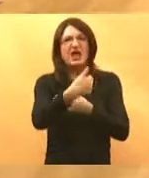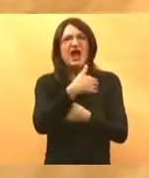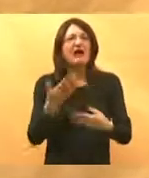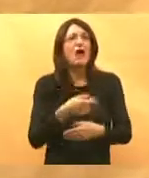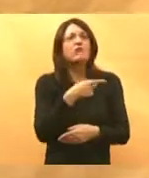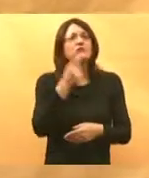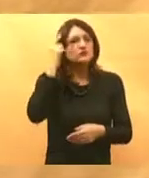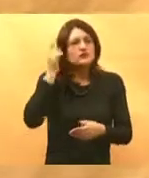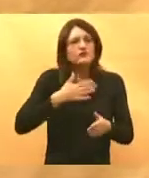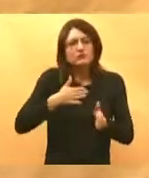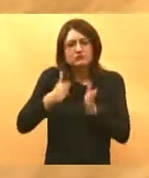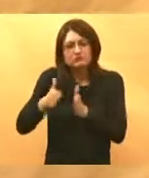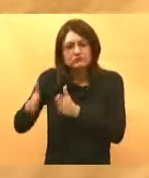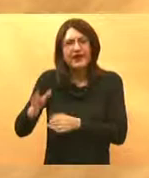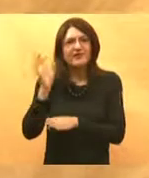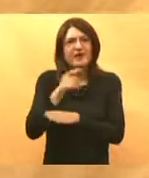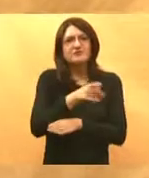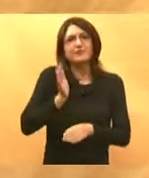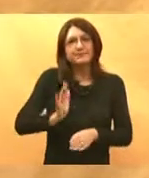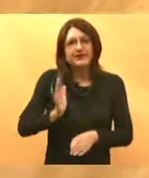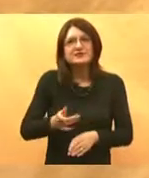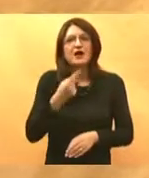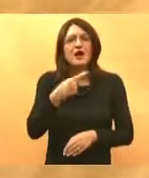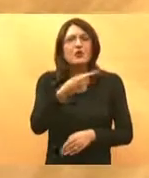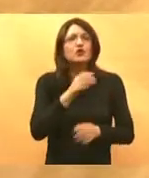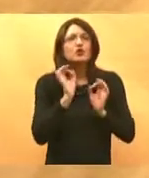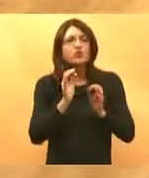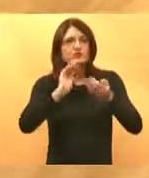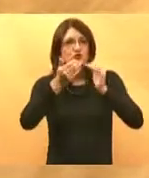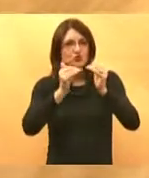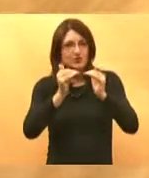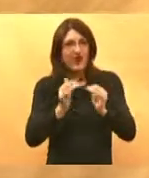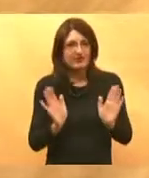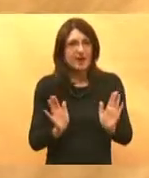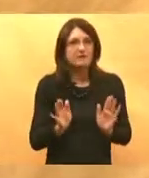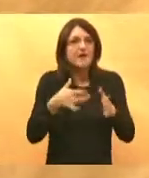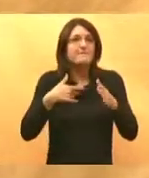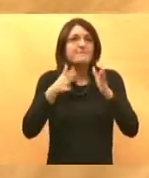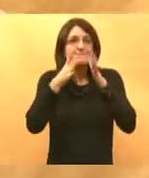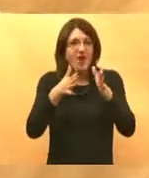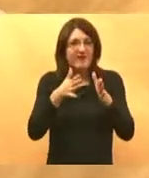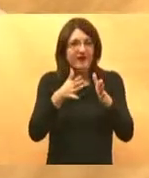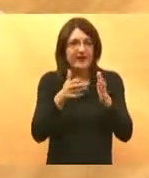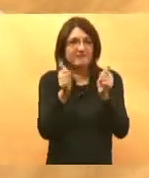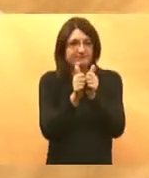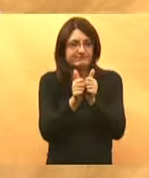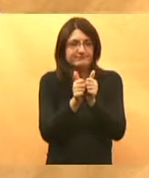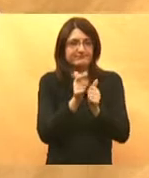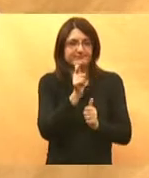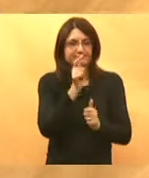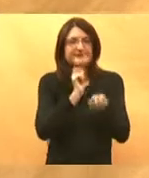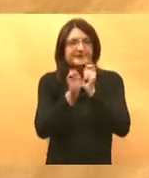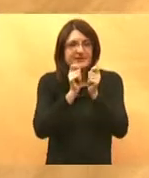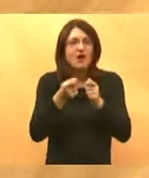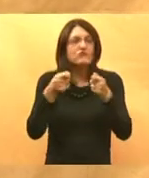uzimate svoju kroničnu terapiju kulturni ste možemo imamo jedan transfer dobar odnos od povjerenja i možemo se povjeriti jednom drugom za